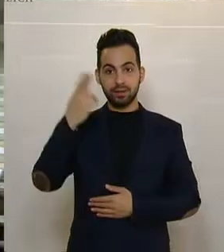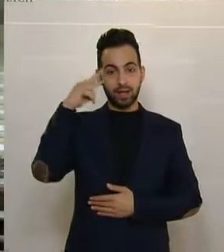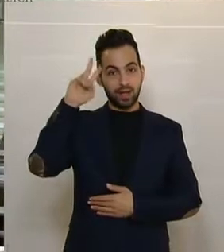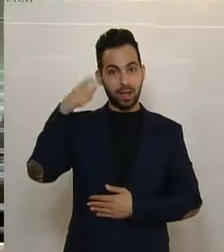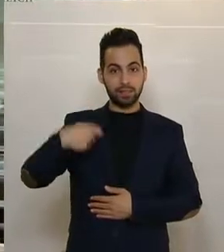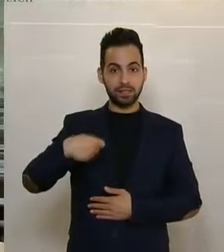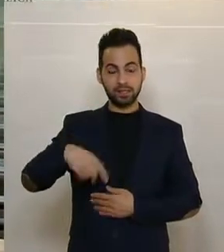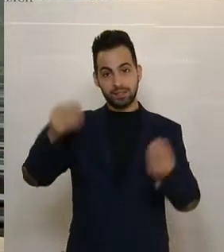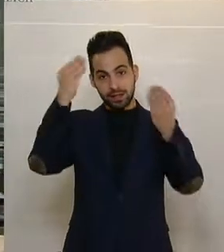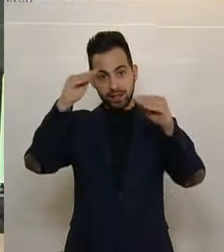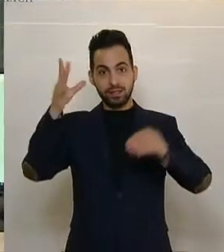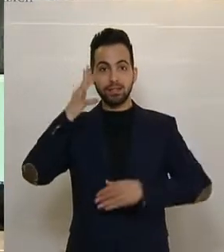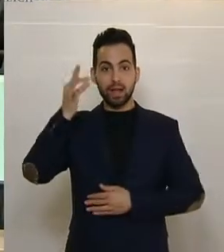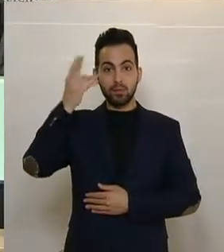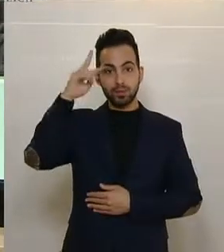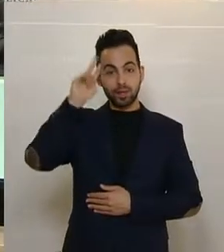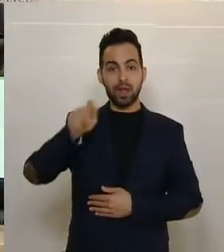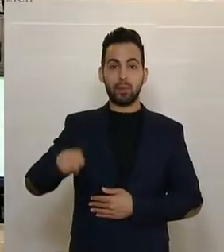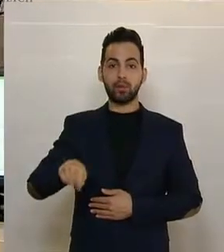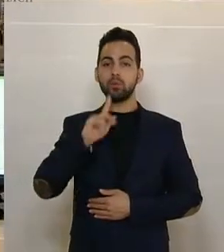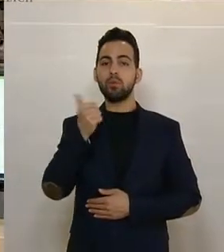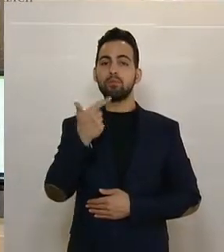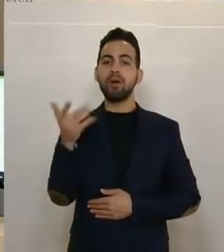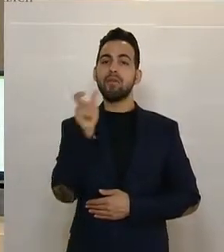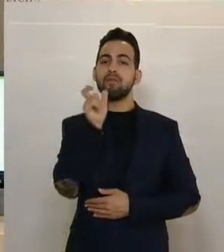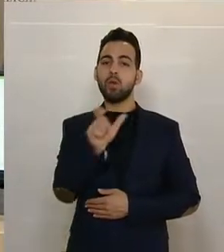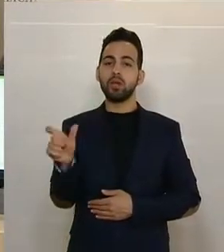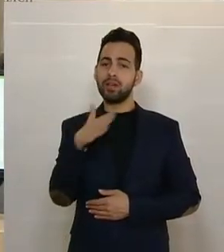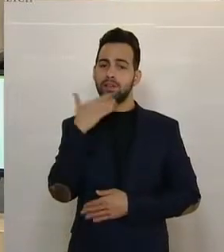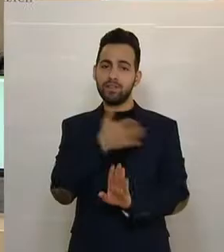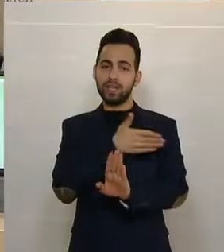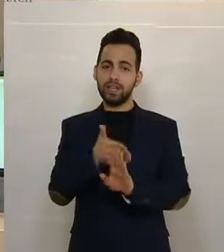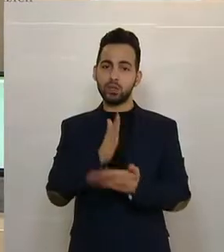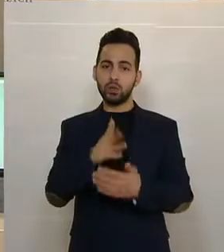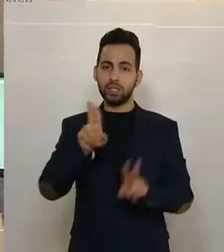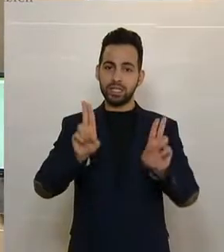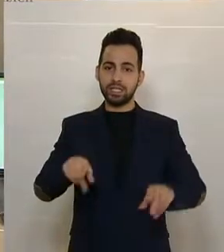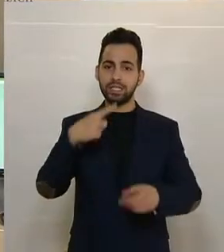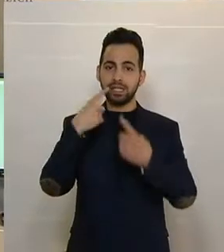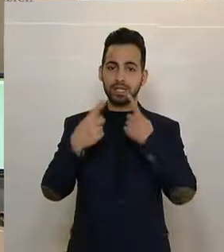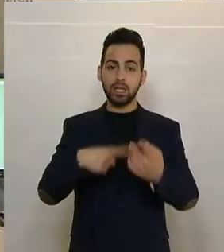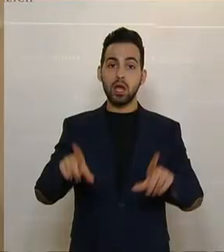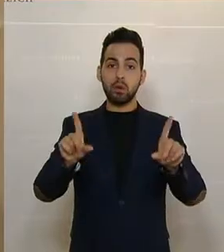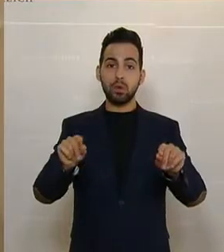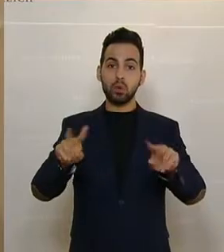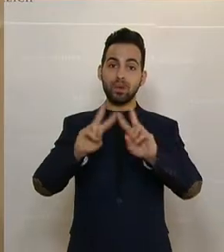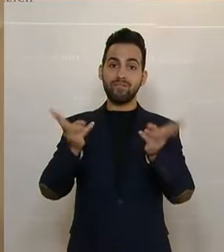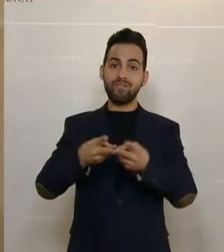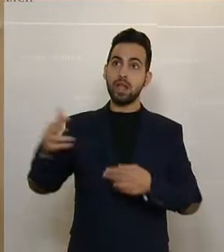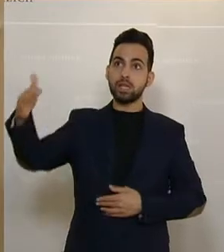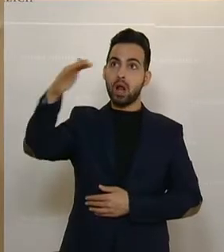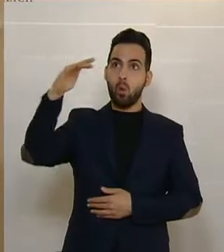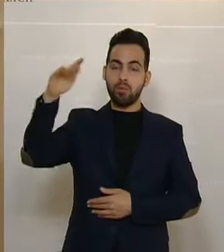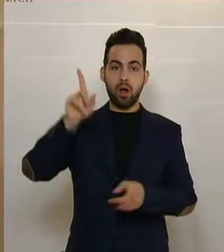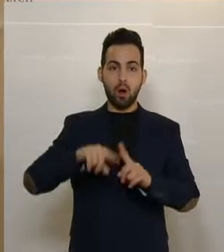Der Staatssekretär ist am Wort, Magnus Brunner. Nur ein paar Worte, es wurde vieles Richtige gesagt. Die Bedeutung des Weltraums